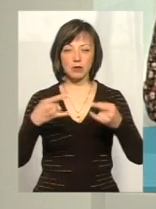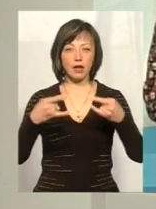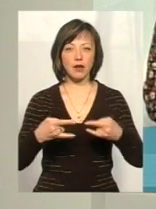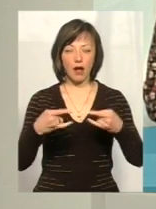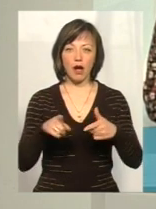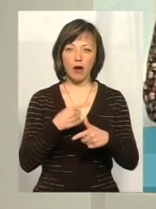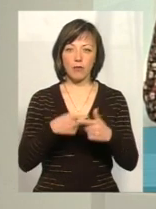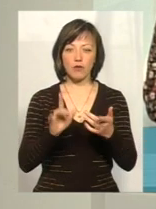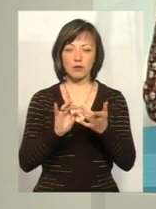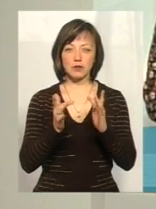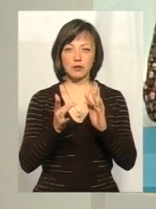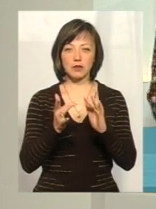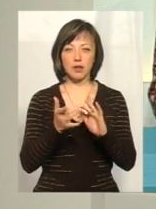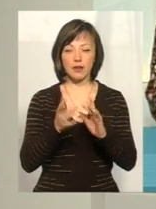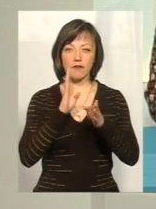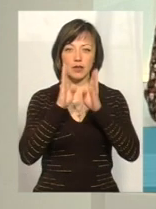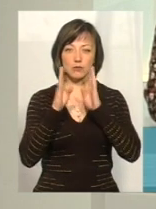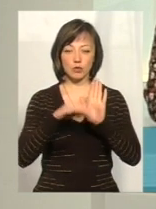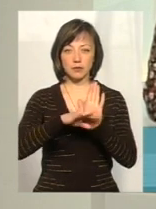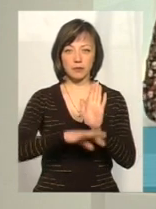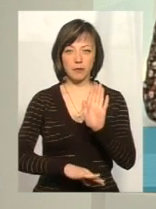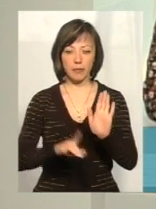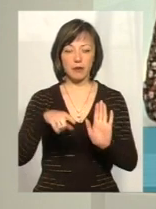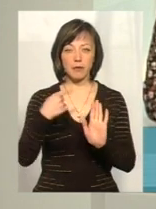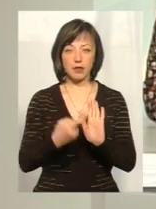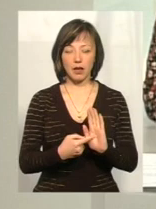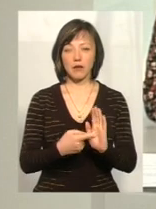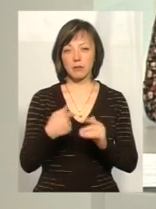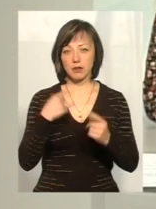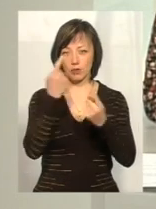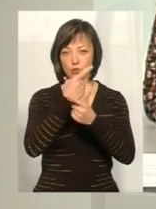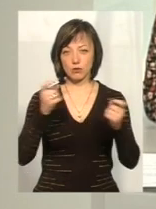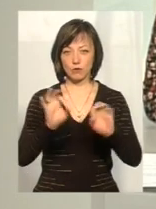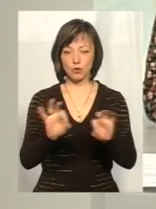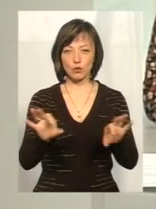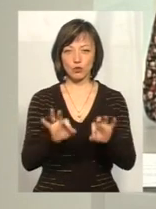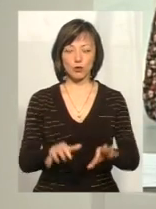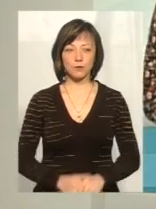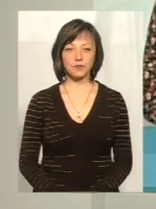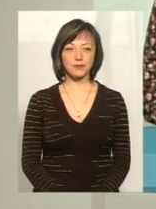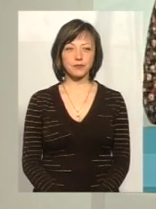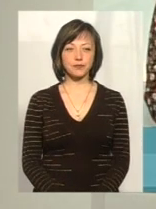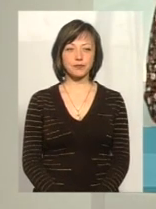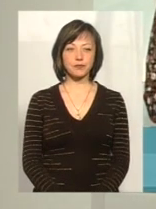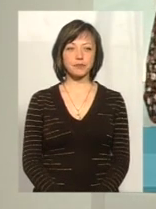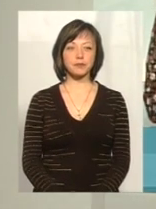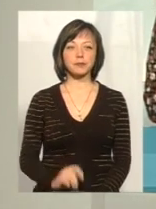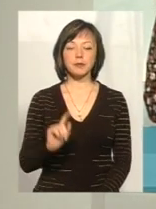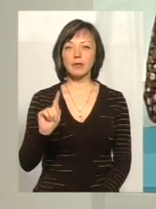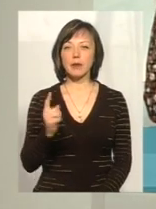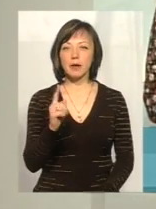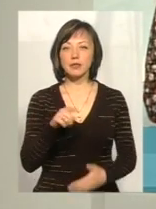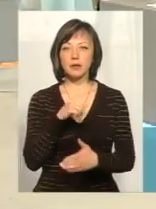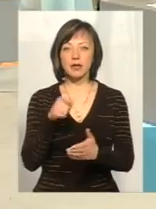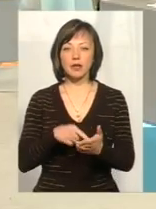екранах, або у соцмережі в Фейсбук. Ставте свої питання під трансляцію і ми озвучимо їх у прямому ефірі. І перше питання